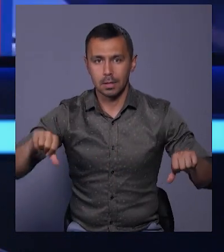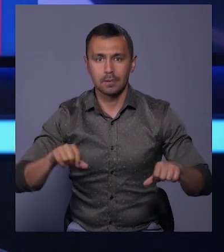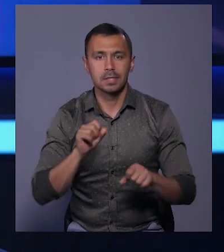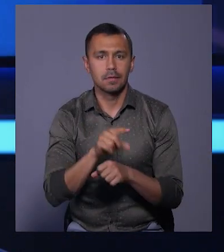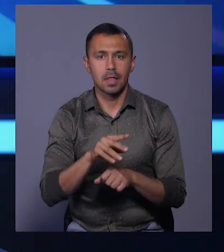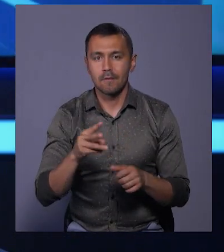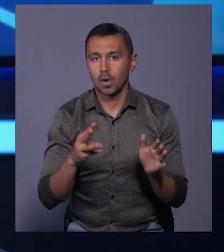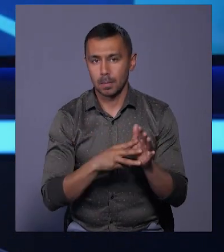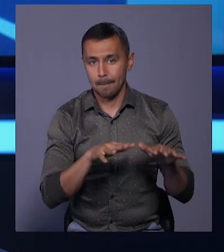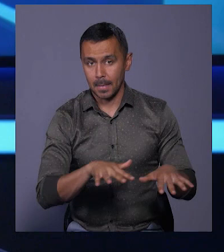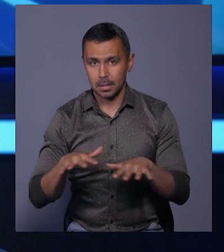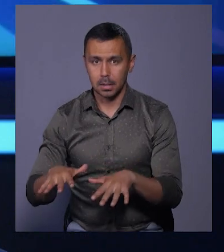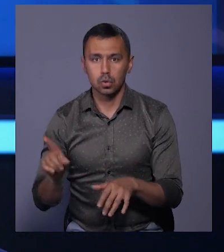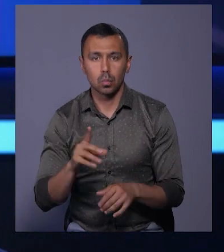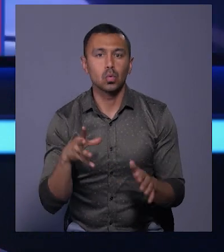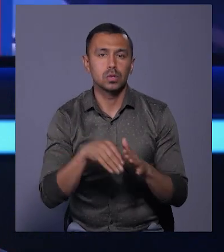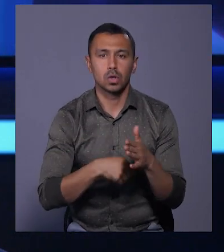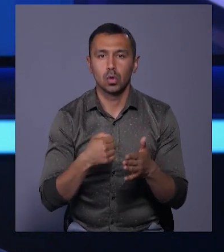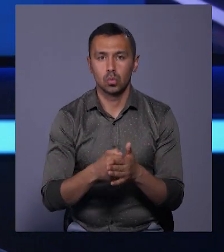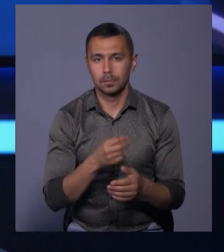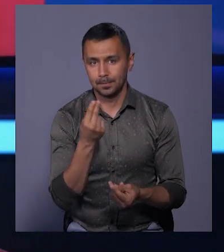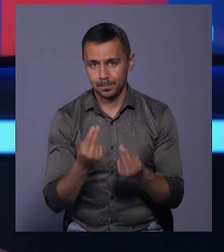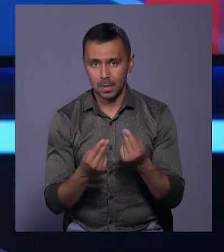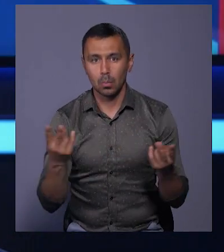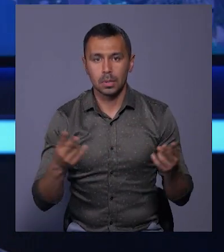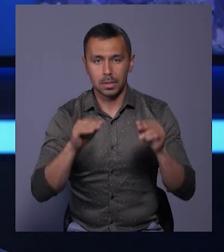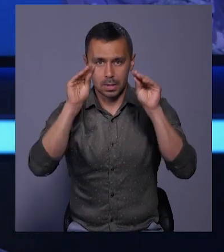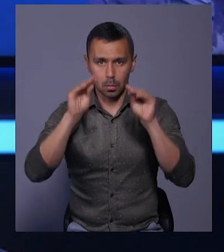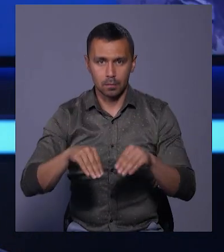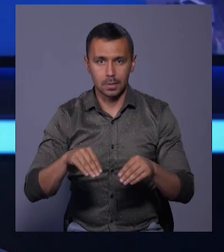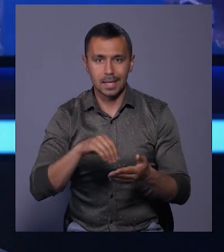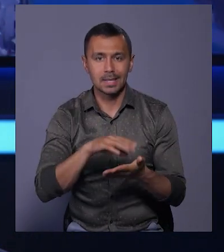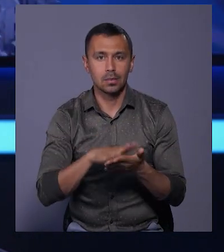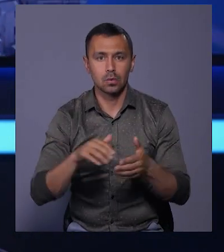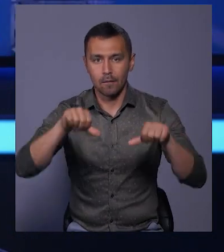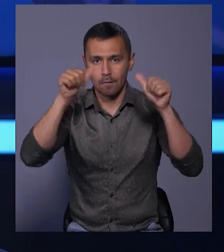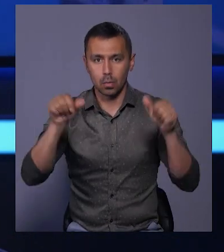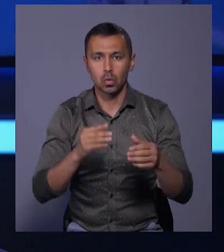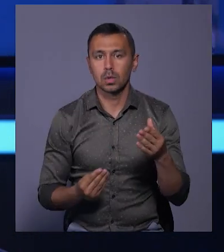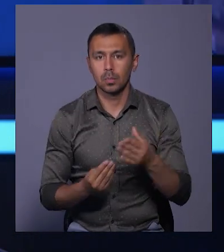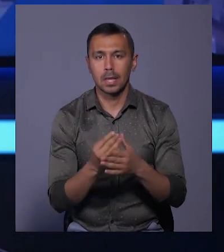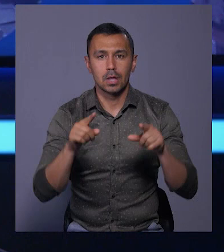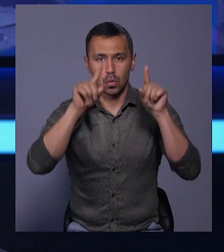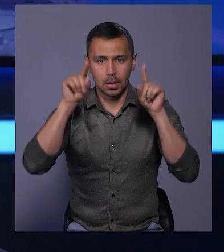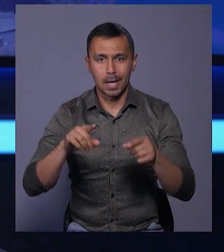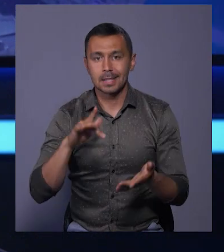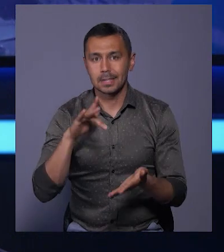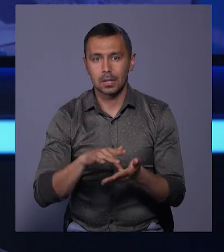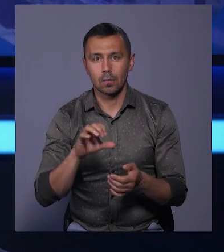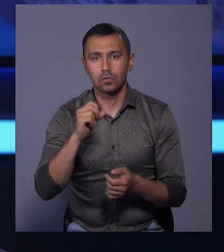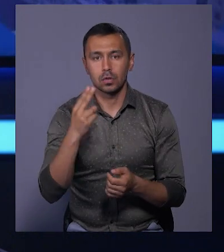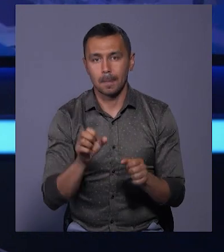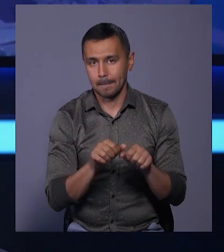на восьми локаціях. Щоб долучитися до квесту, потрібно заповнити реєстраційну форму, що розміщена на сторінках центру у